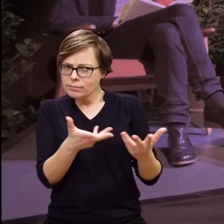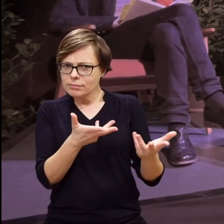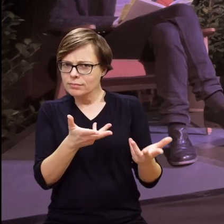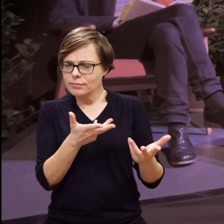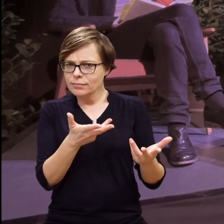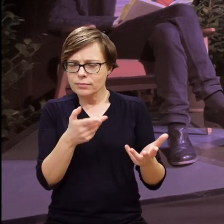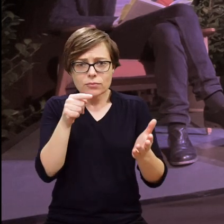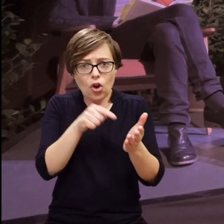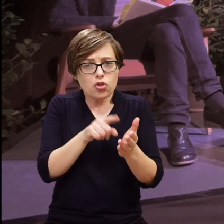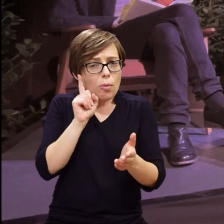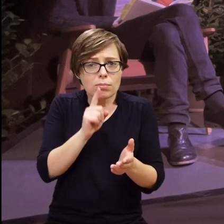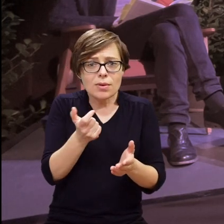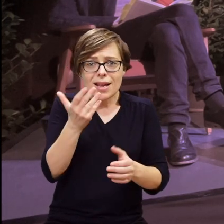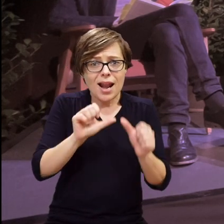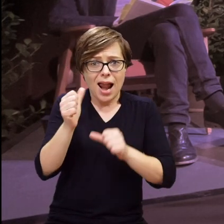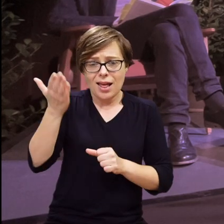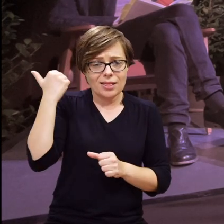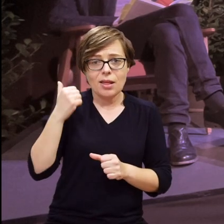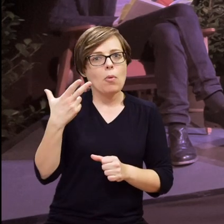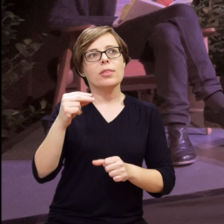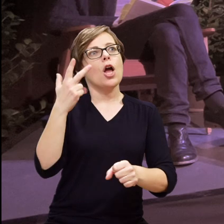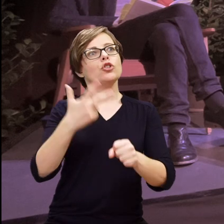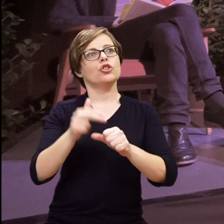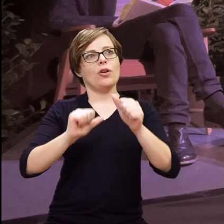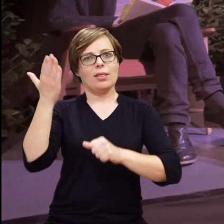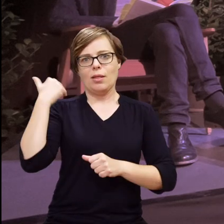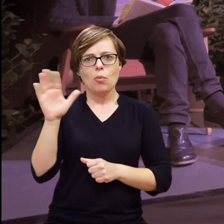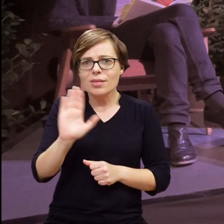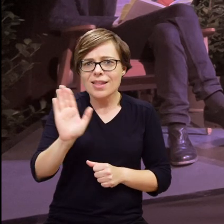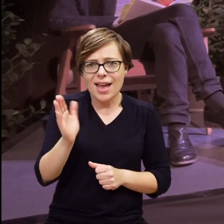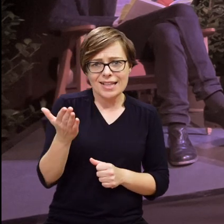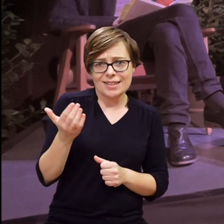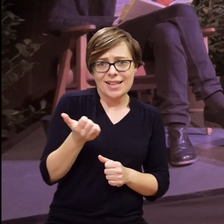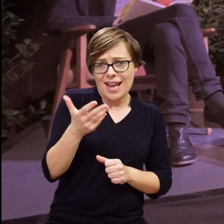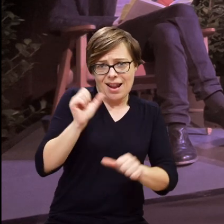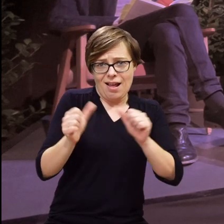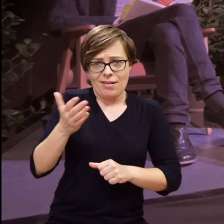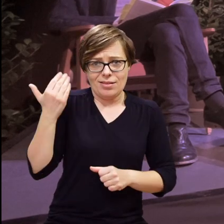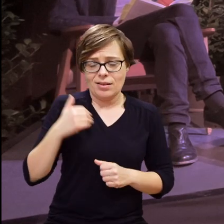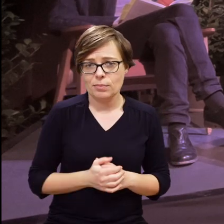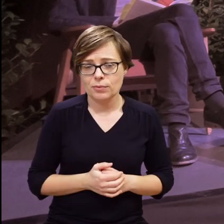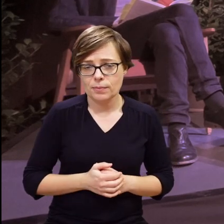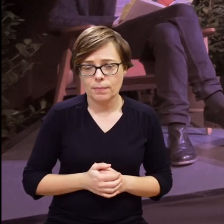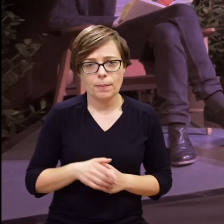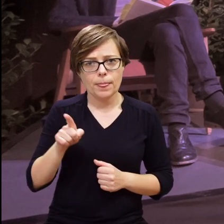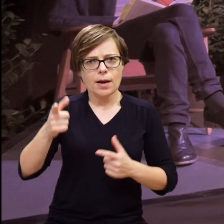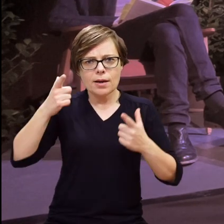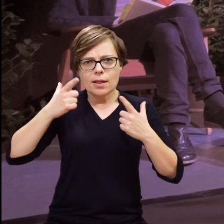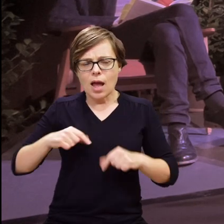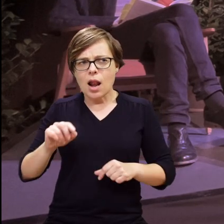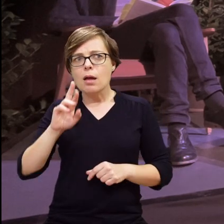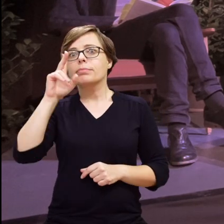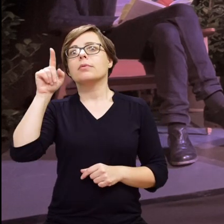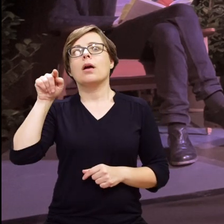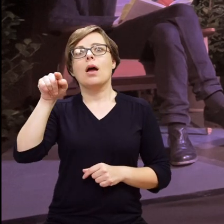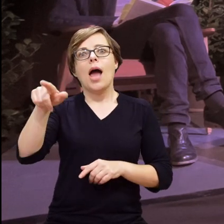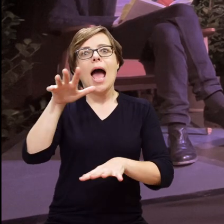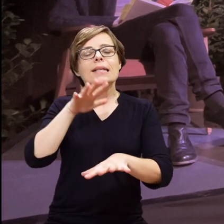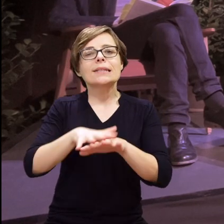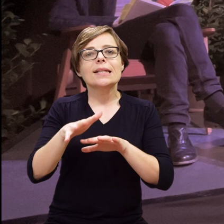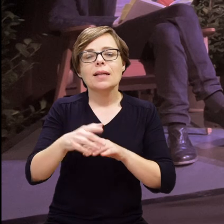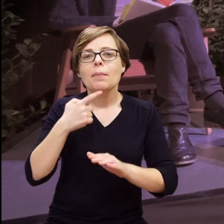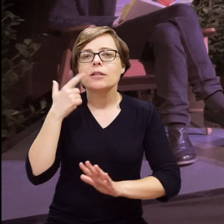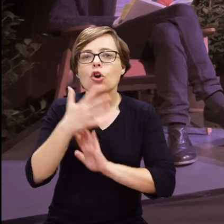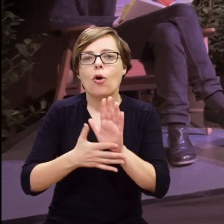syn miga inaczej i w ten sposób to jest historia sprzed kilku lat, to nie jest historia sprzed trzydziestu lat, tylko sprzed kilku i nagle się